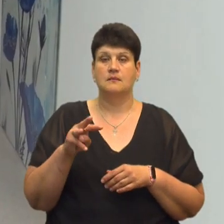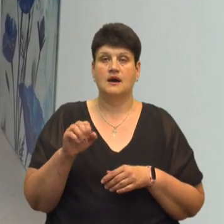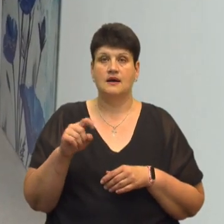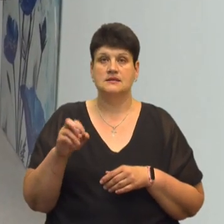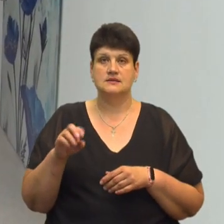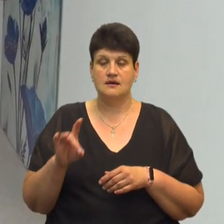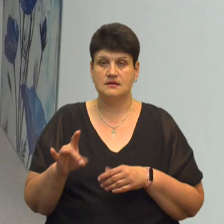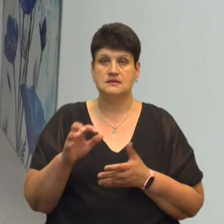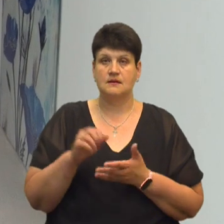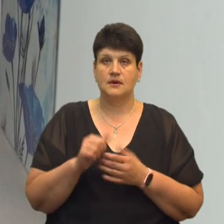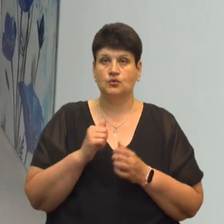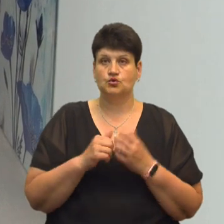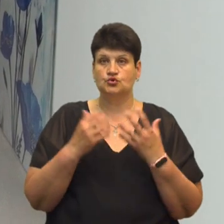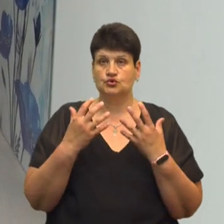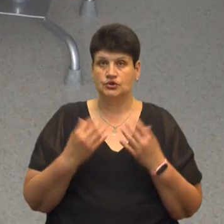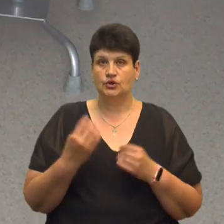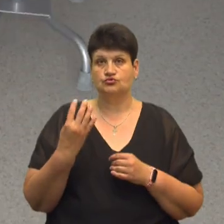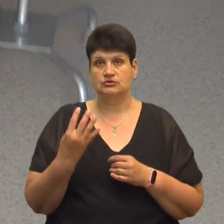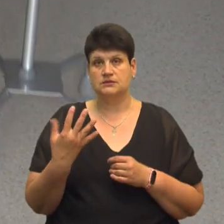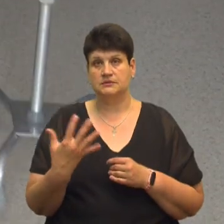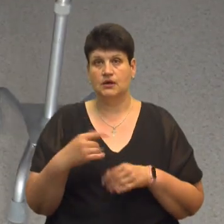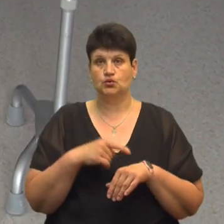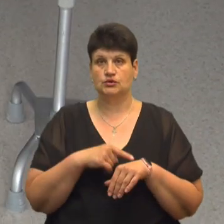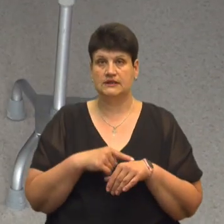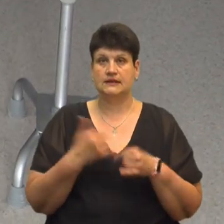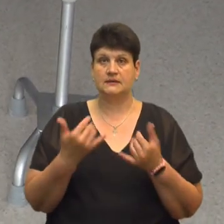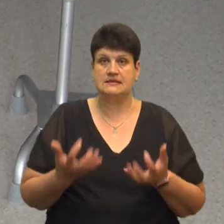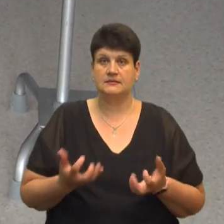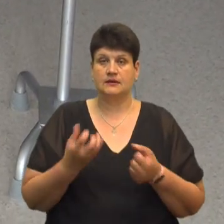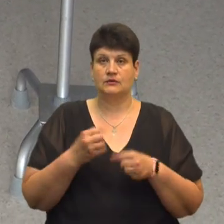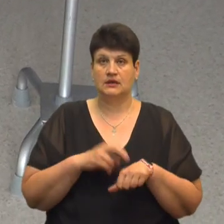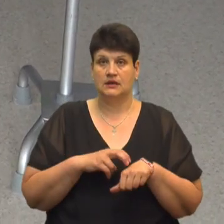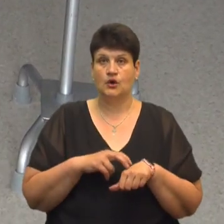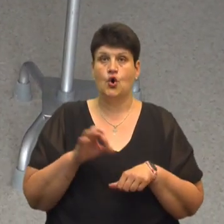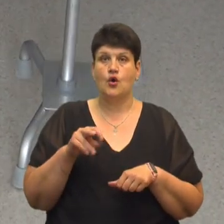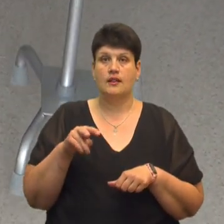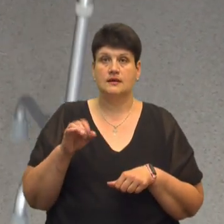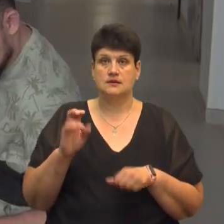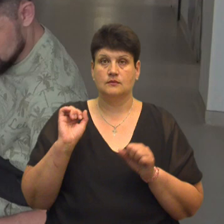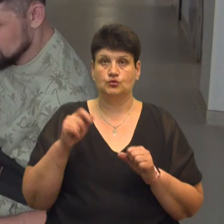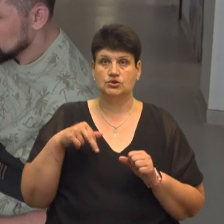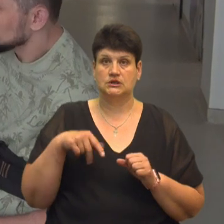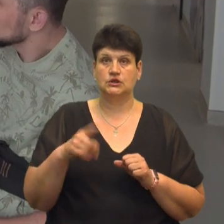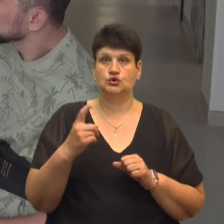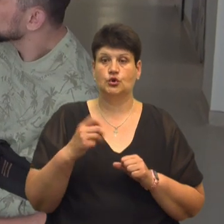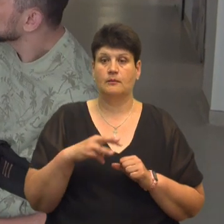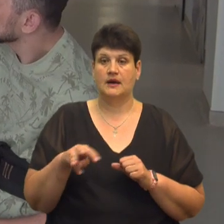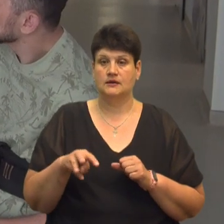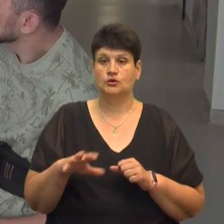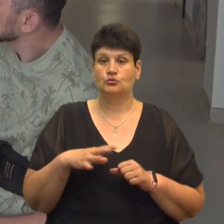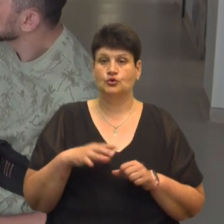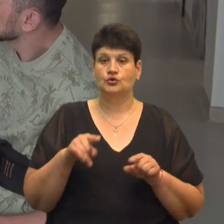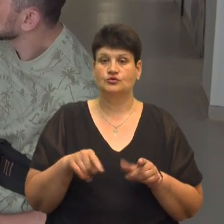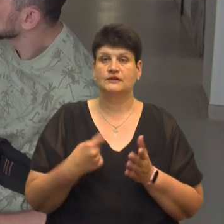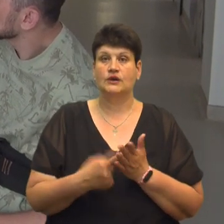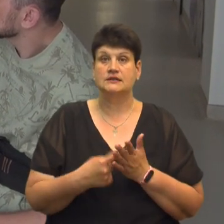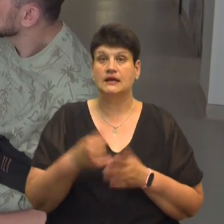займаються щодня по 4-5 годин. Тепер з підтримкою лікаря Олександр може пройти 100 метрів. Доходило до того, що він мені доказує,